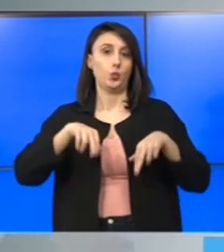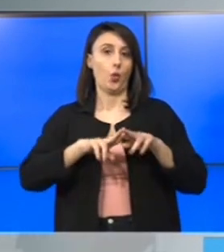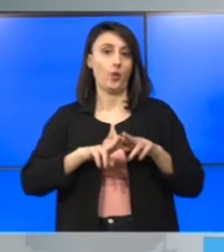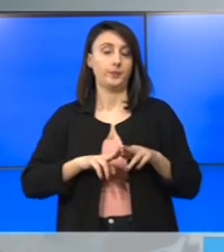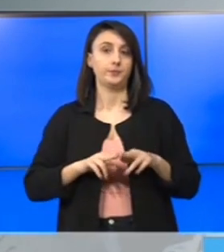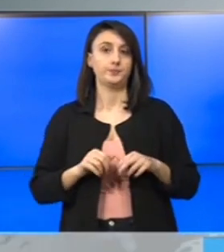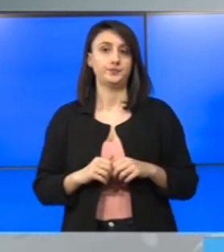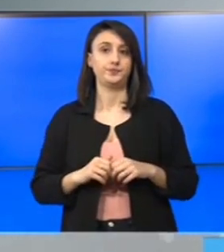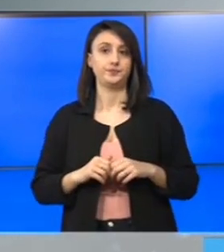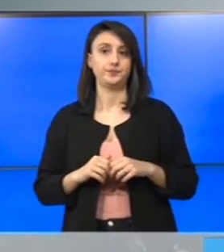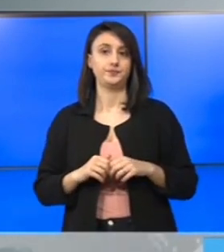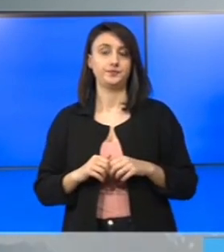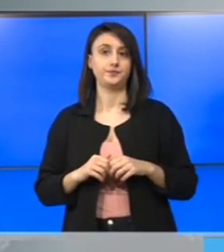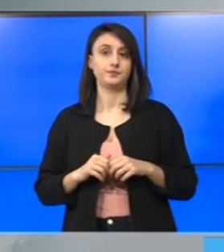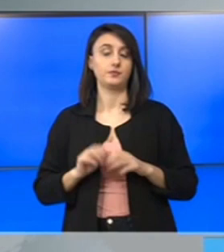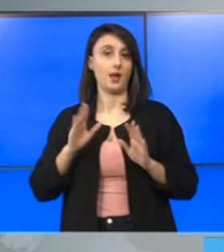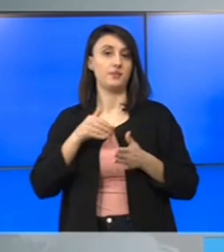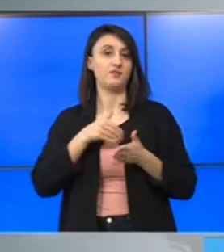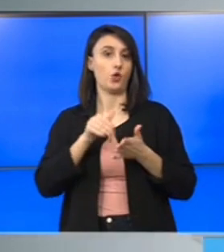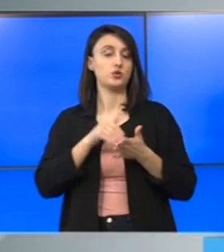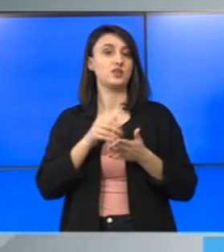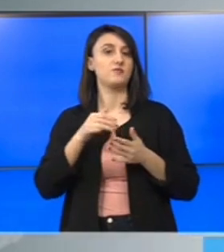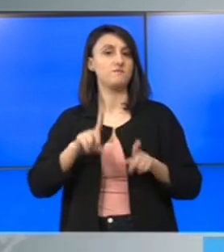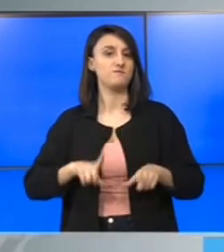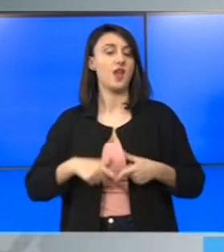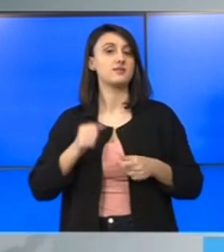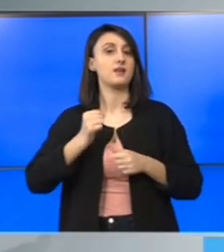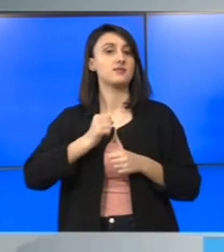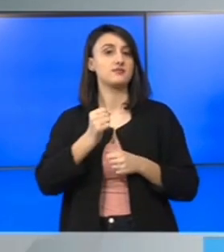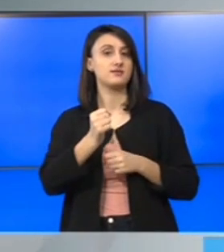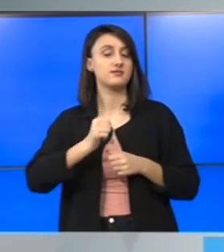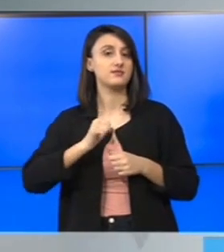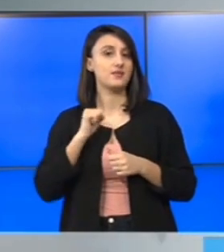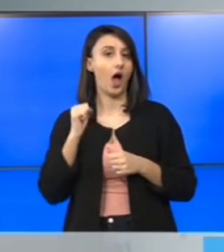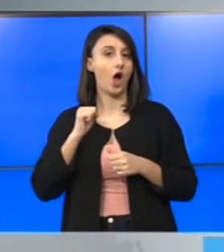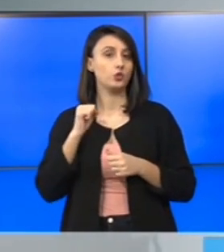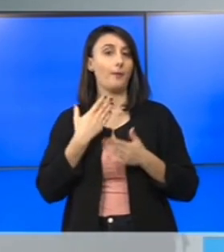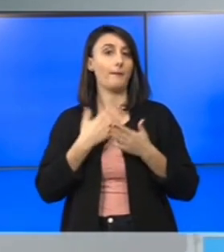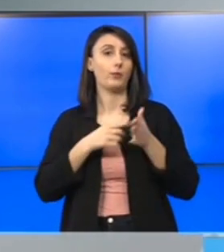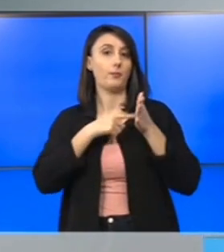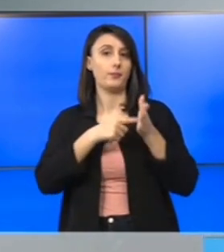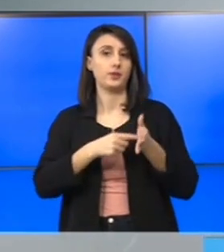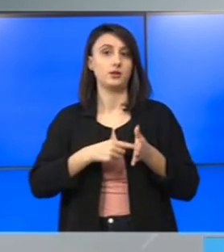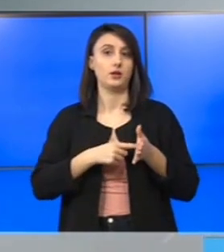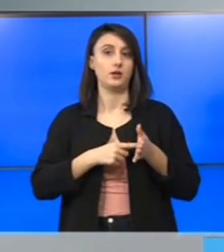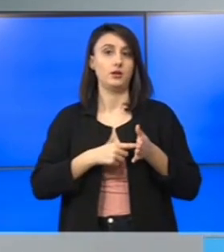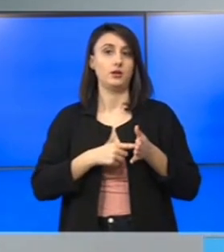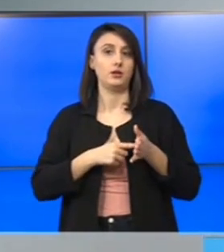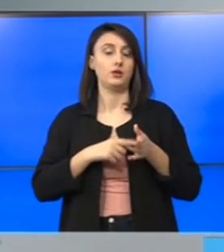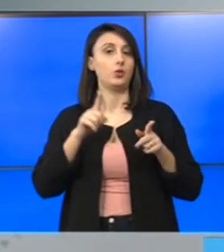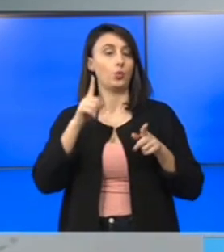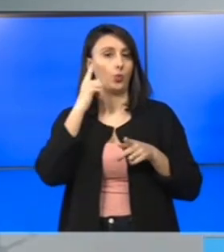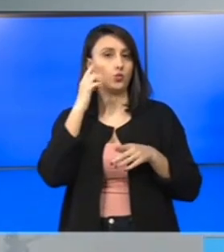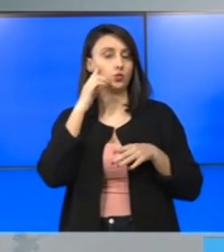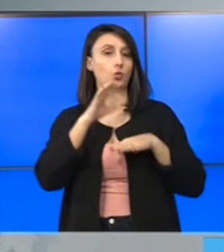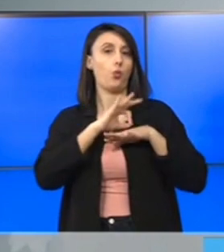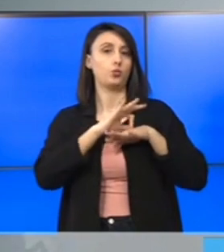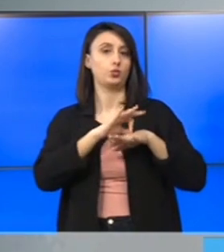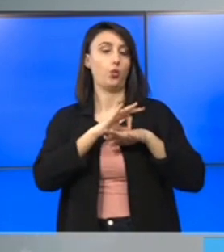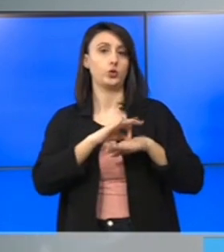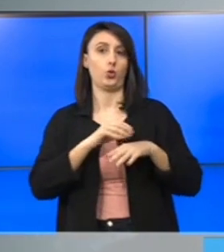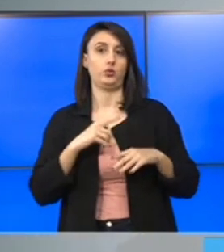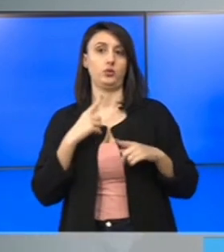Noi am folosit viața satului pentru a-l prezenta pe măritul conducător cu